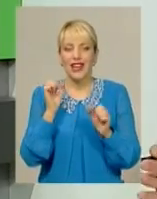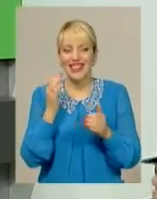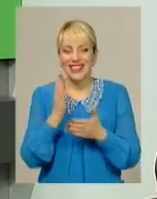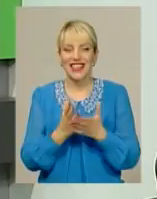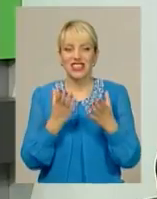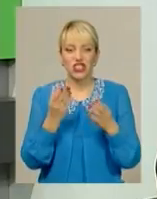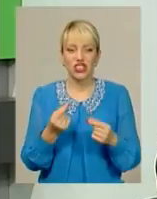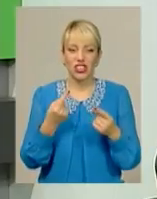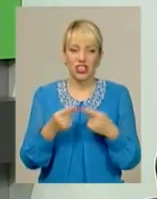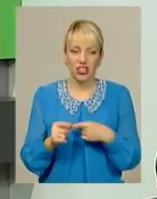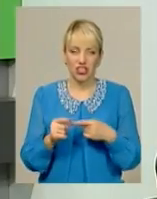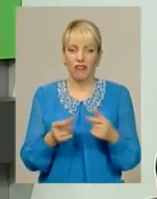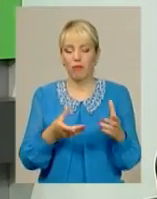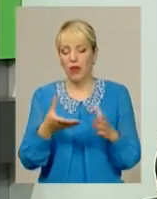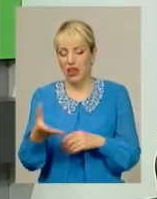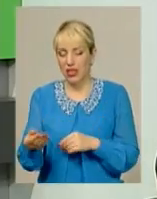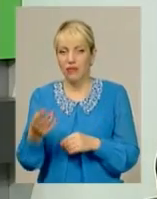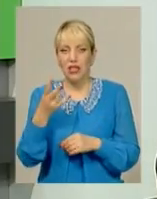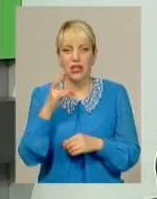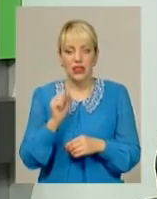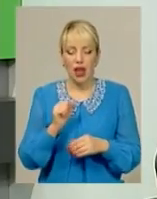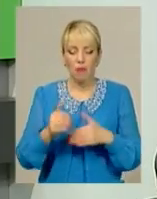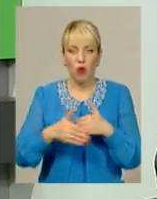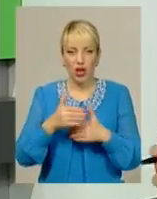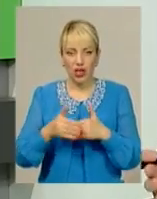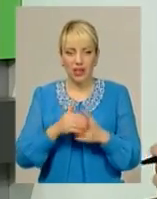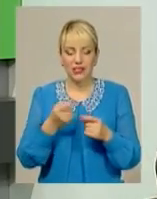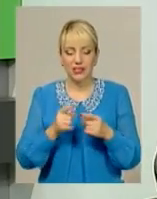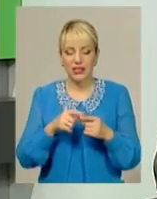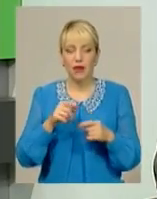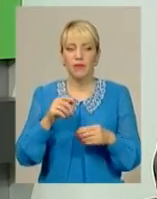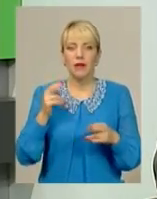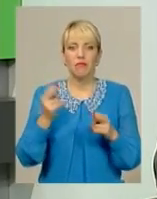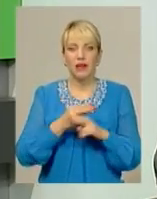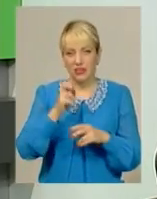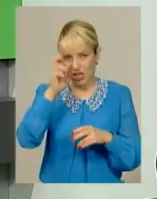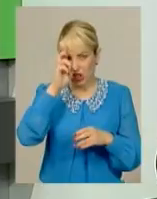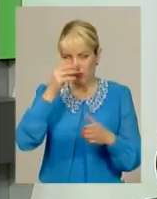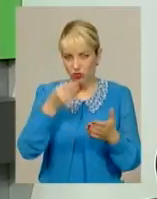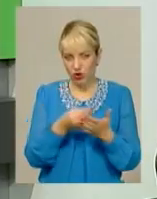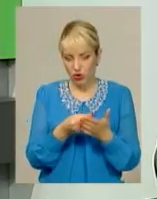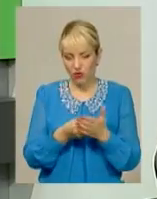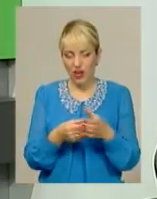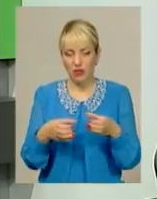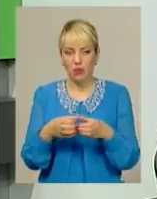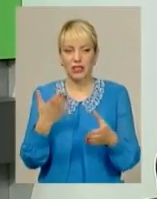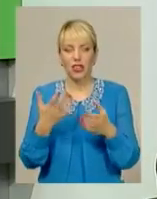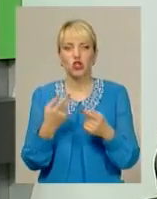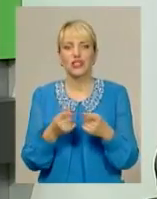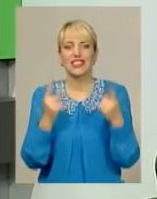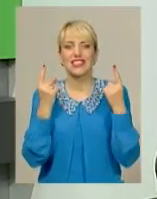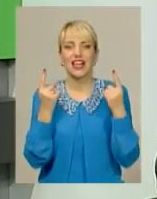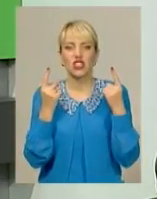важелі впливу стосовно покарань. Це позбавлення державного фінансування партії, якщо це якісь значні порушення.